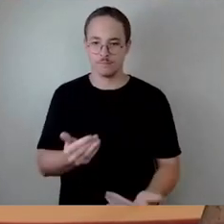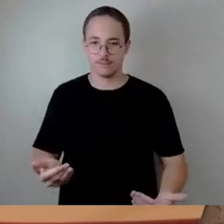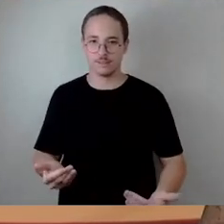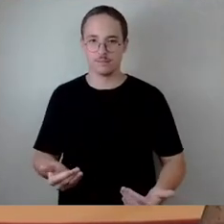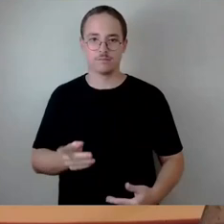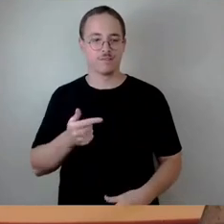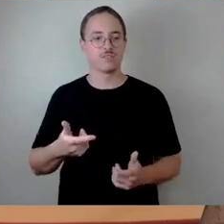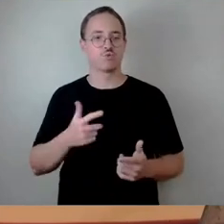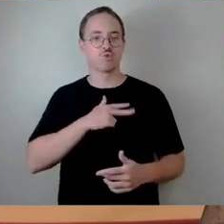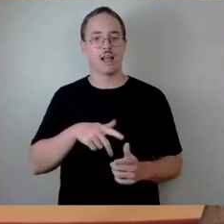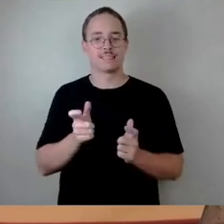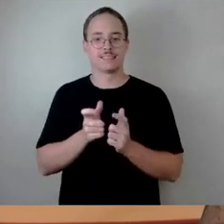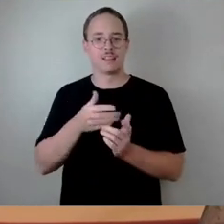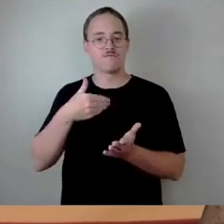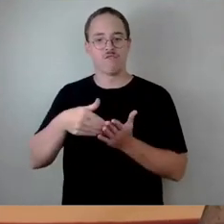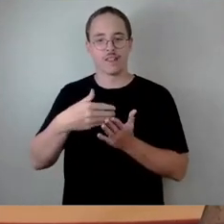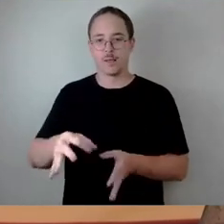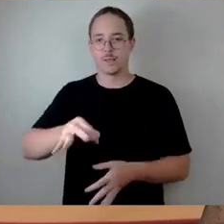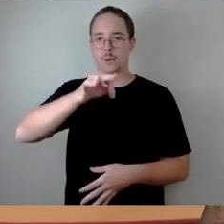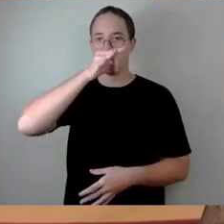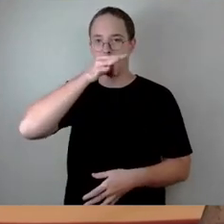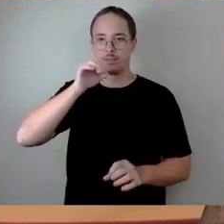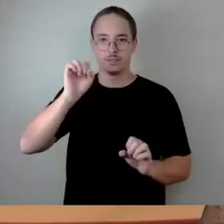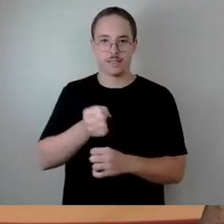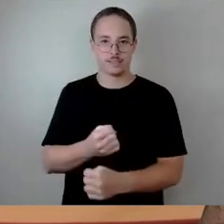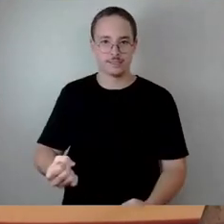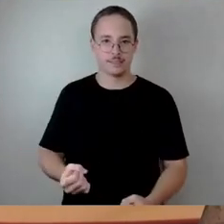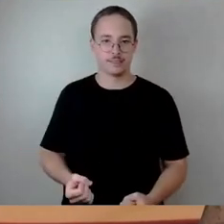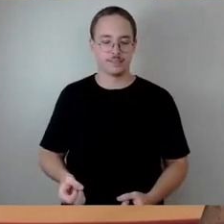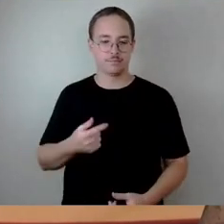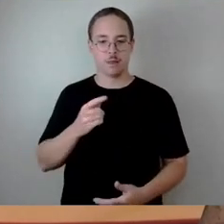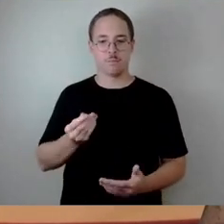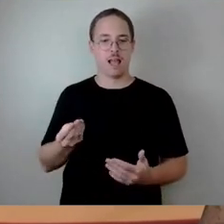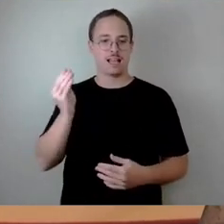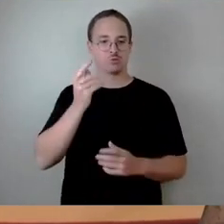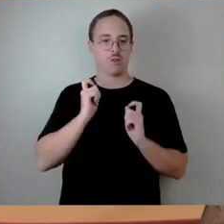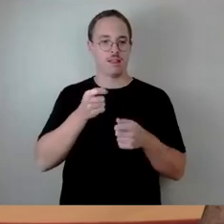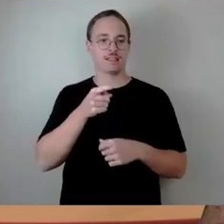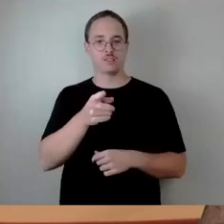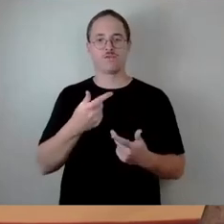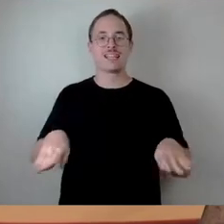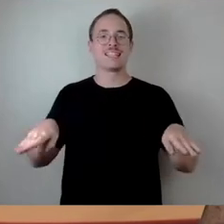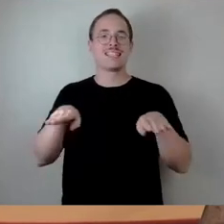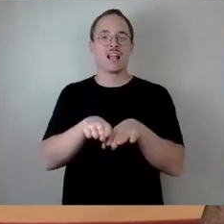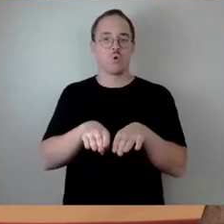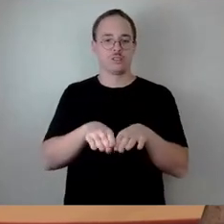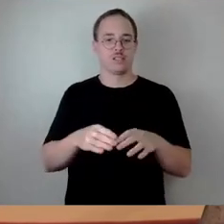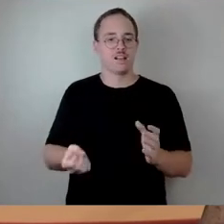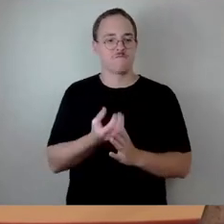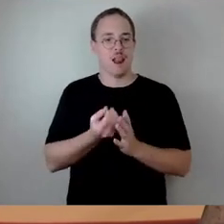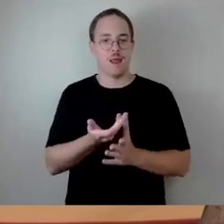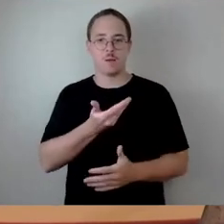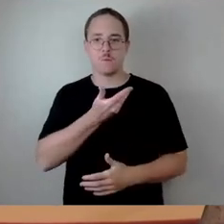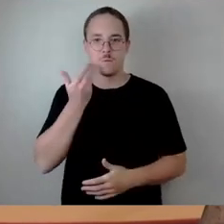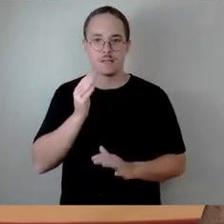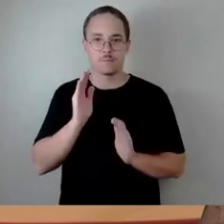fortzuführen, und ich kann in dem Ergänzungsantrag auch keine Deckungsquelle finden, wie Sie mit einem positiv geschiedenen Ergänzungsantrag